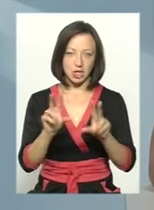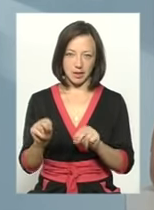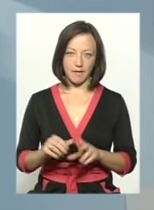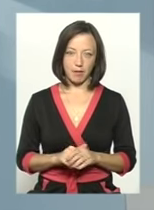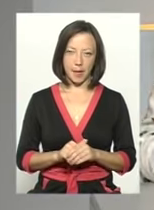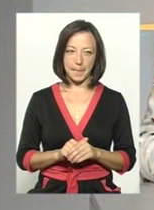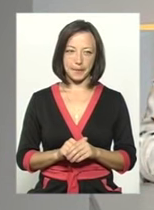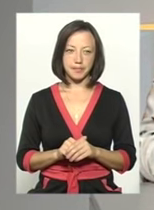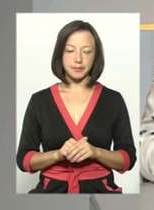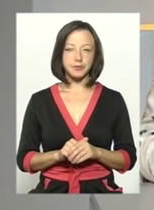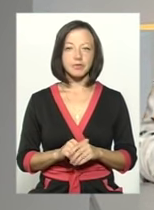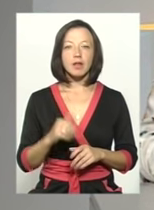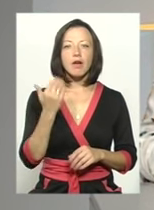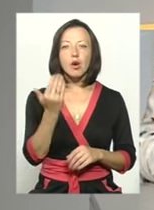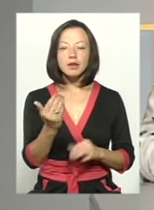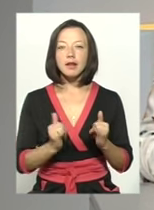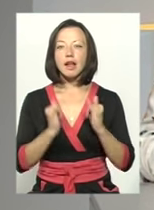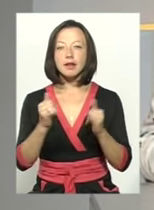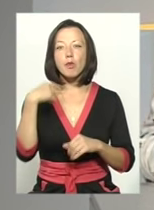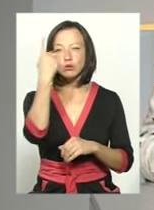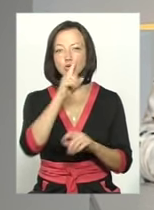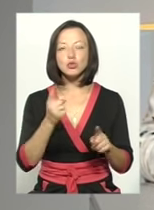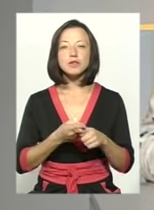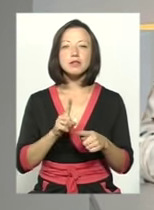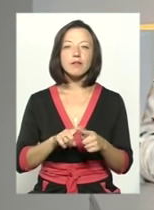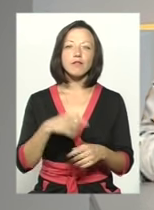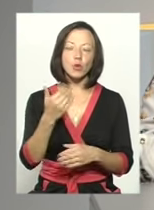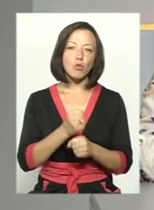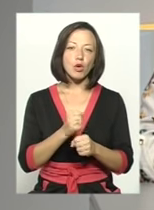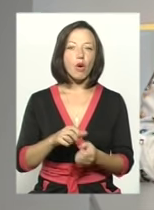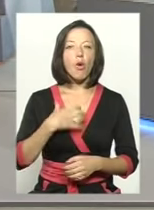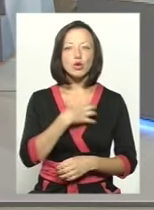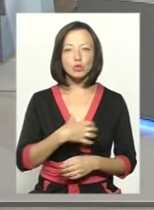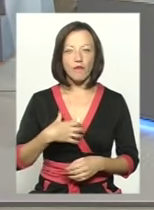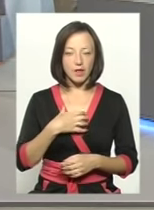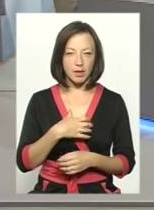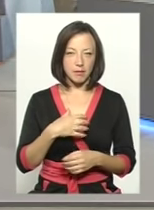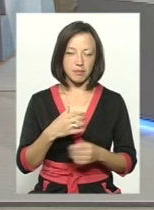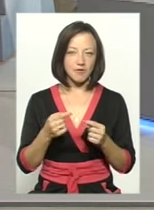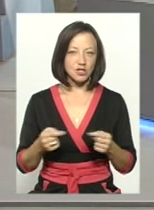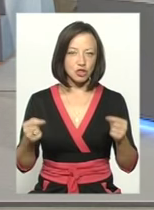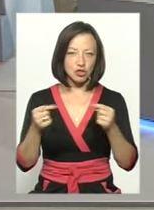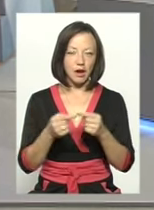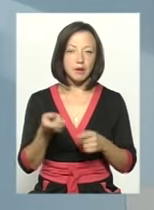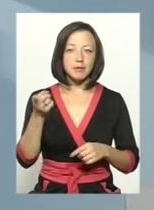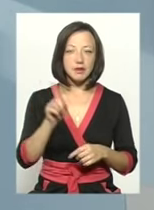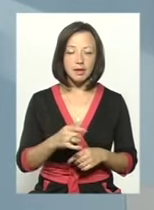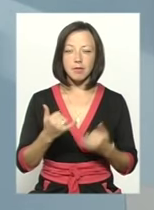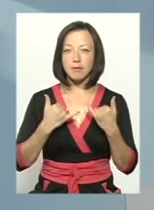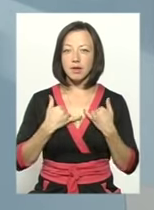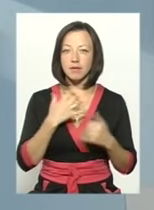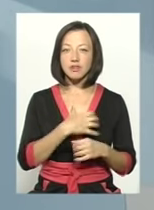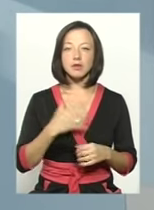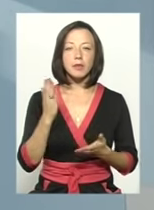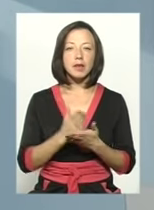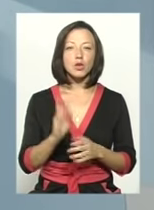Каріна, от що для тебе особисто у твоєї роботі є основним, визначальним? Для мене основним є те, що люди в